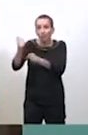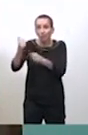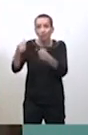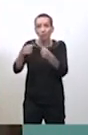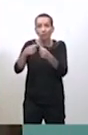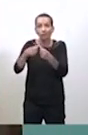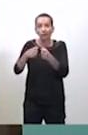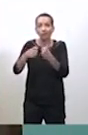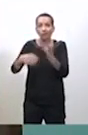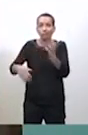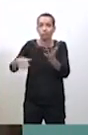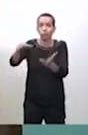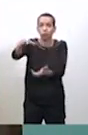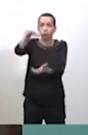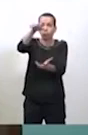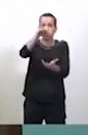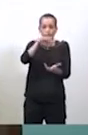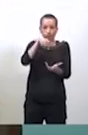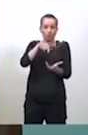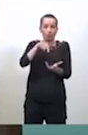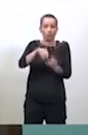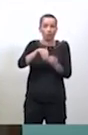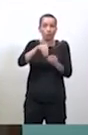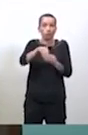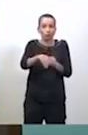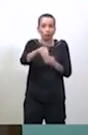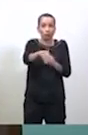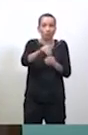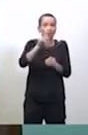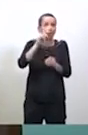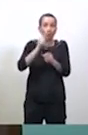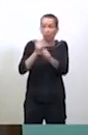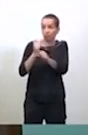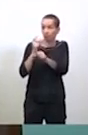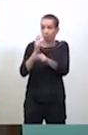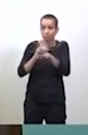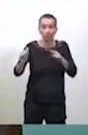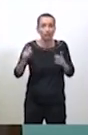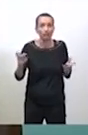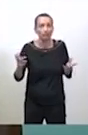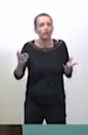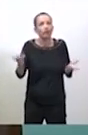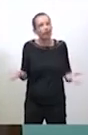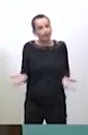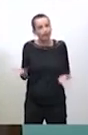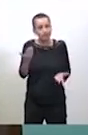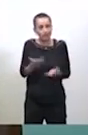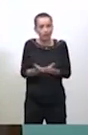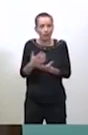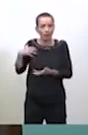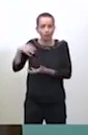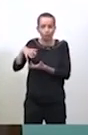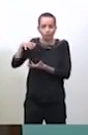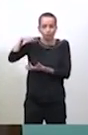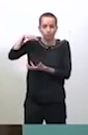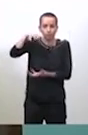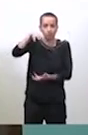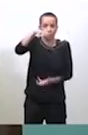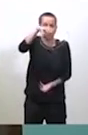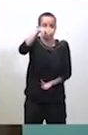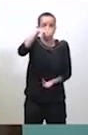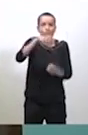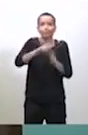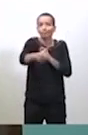reports qui n'ont pas été effectués les années d'avant et c'est ça qui de fait fait que le taux